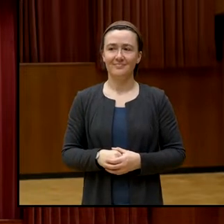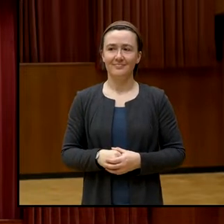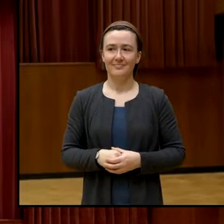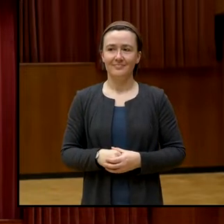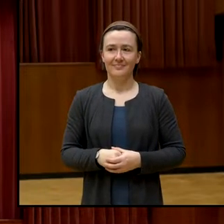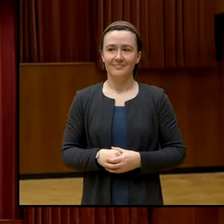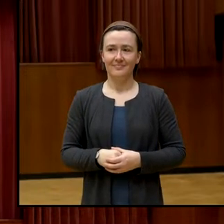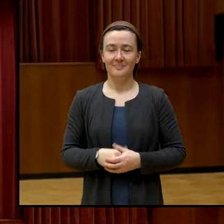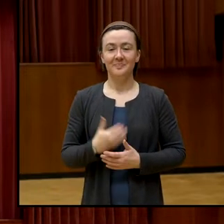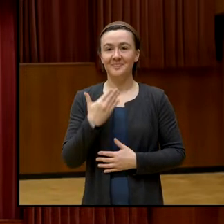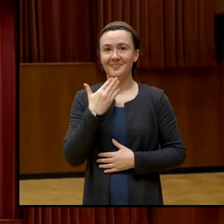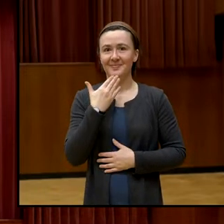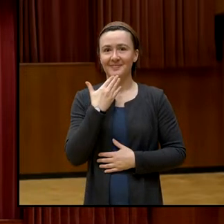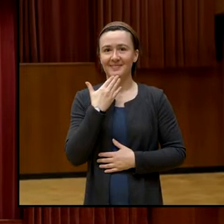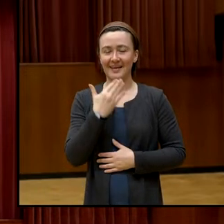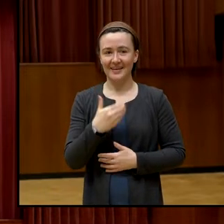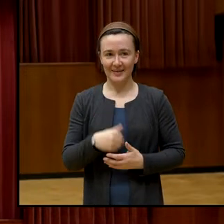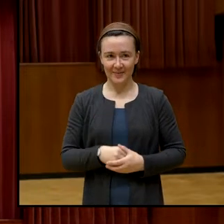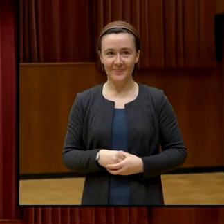Okay, danke.